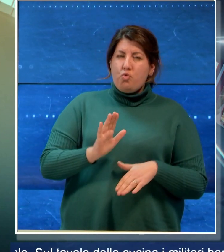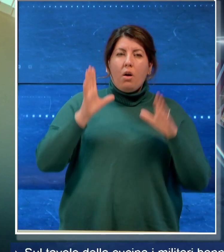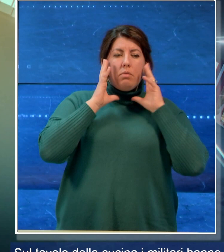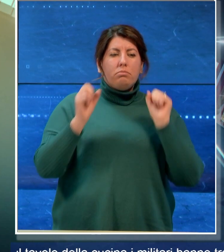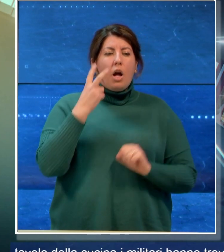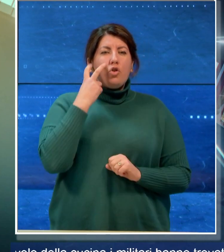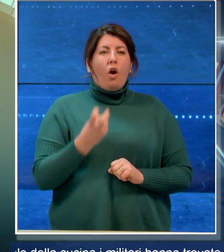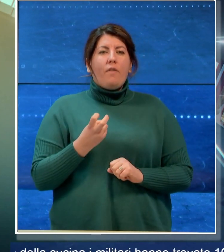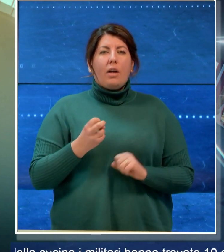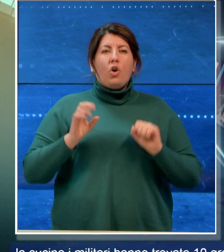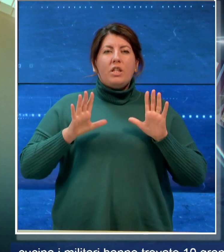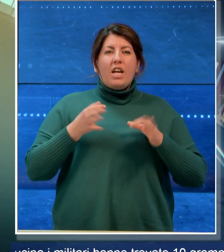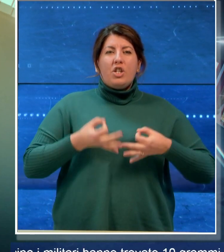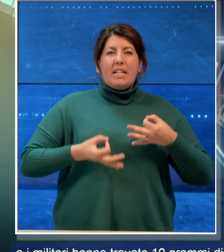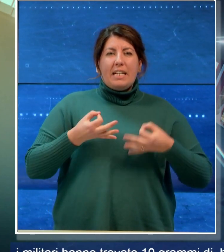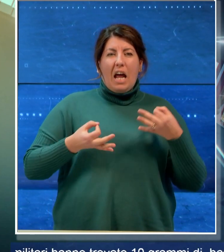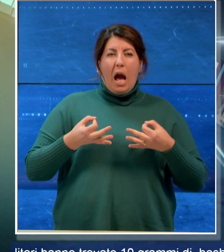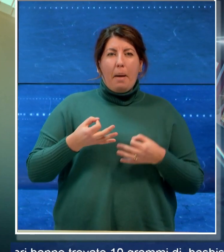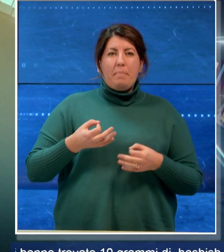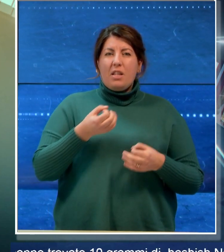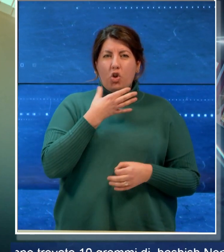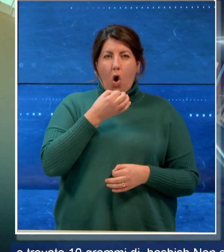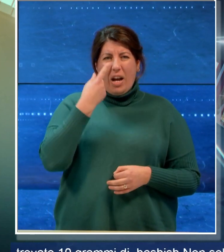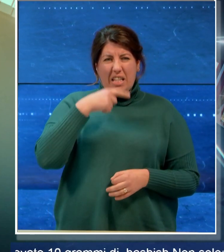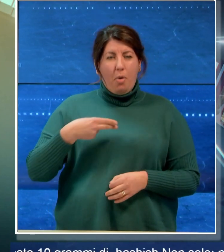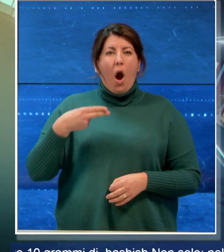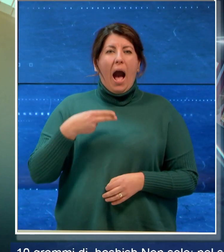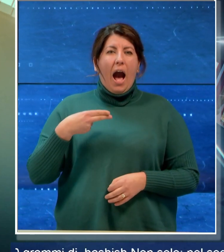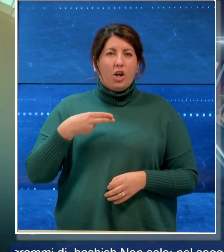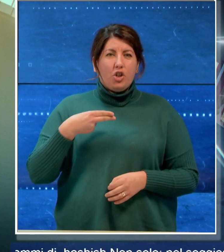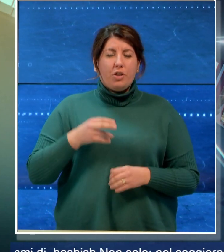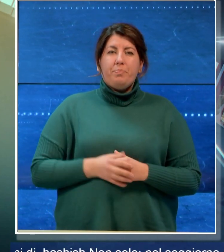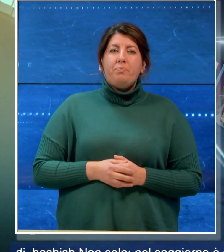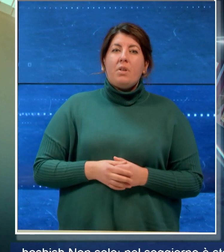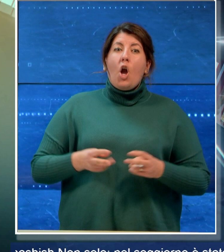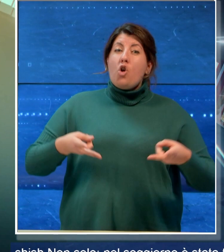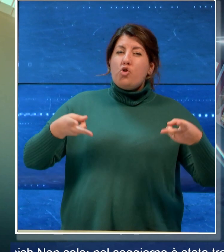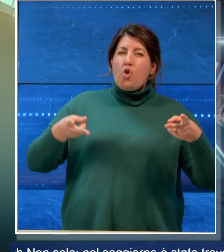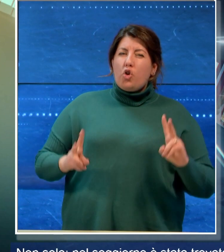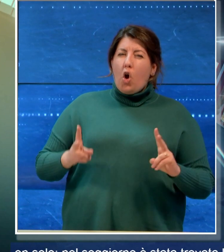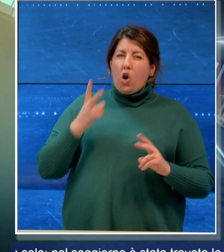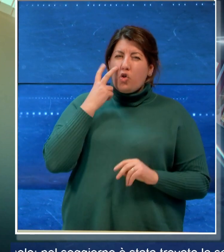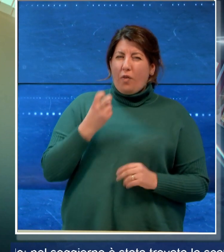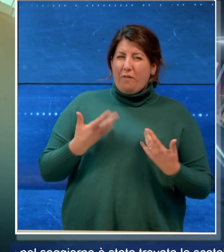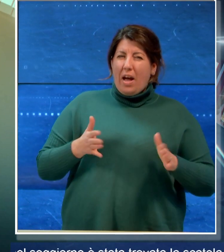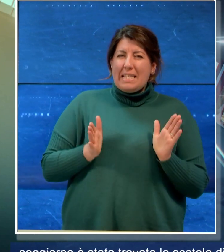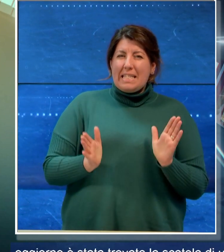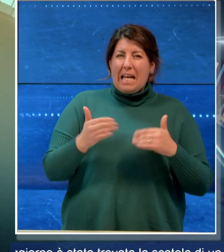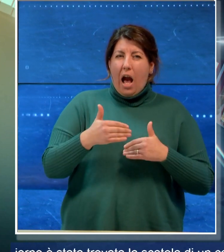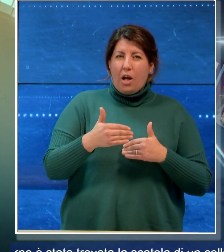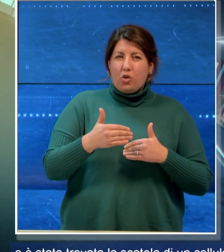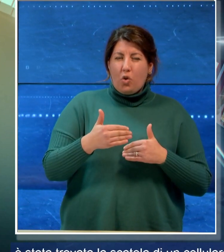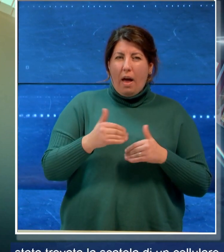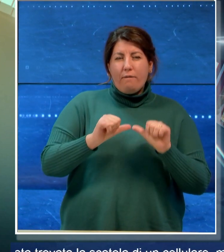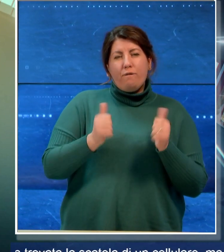10 grammi di hashish non solo nel soggiorno è stata trovata la scatola di un cellulare ma